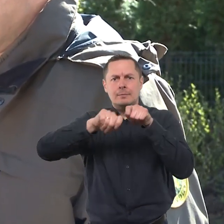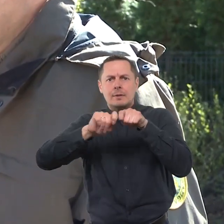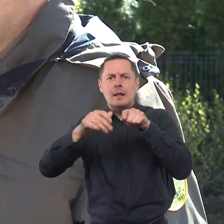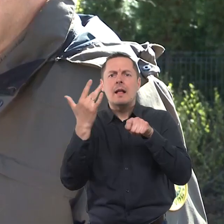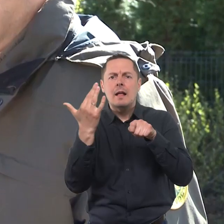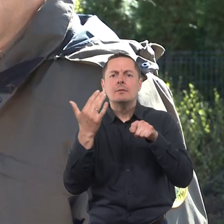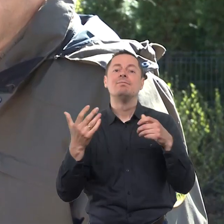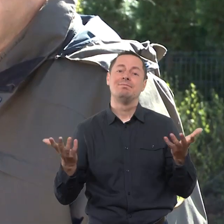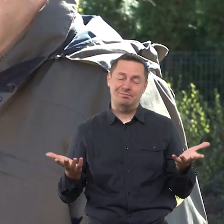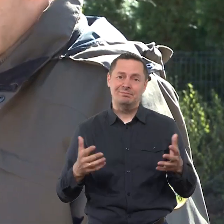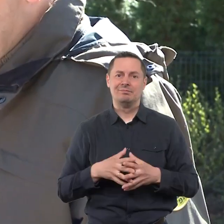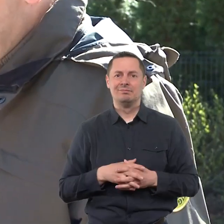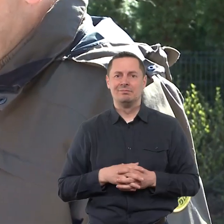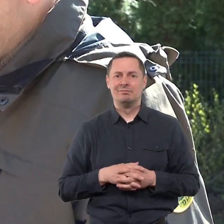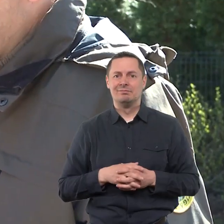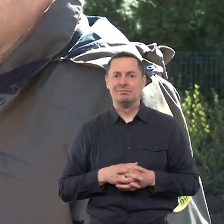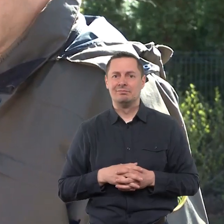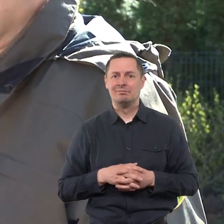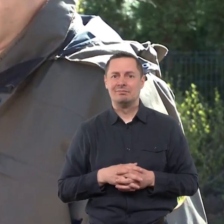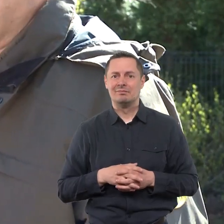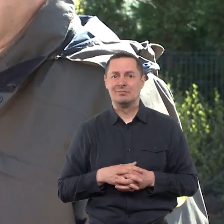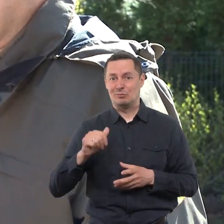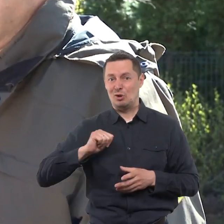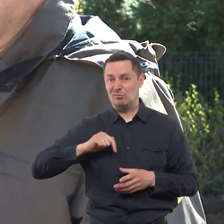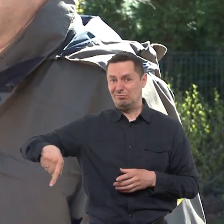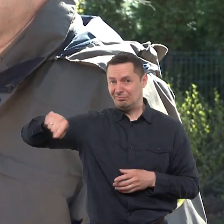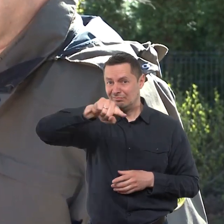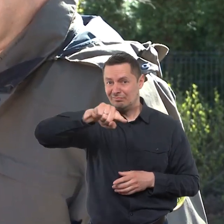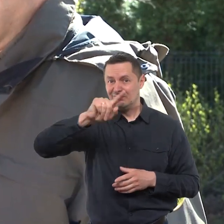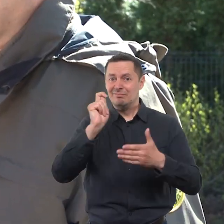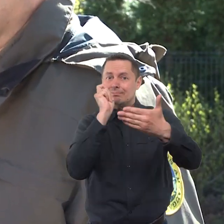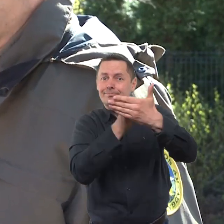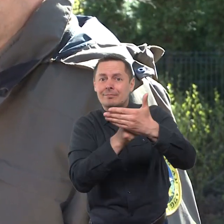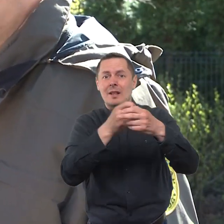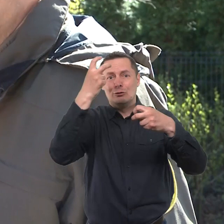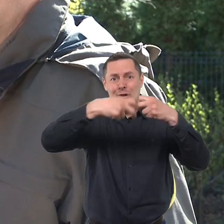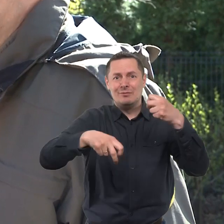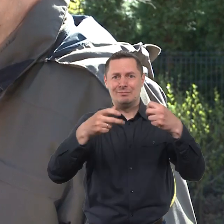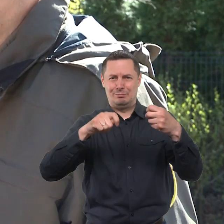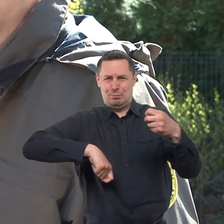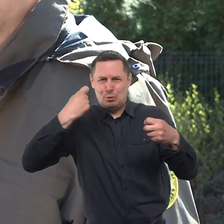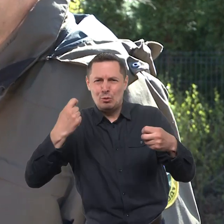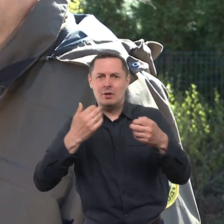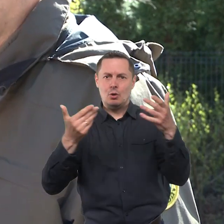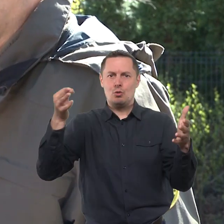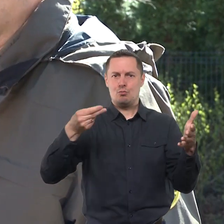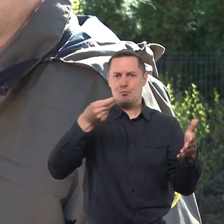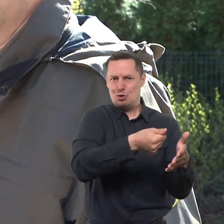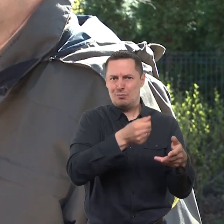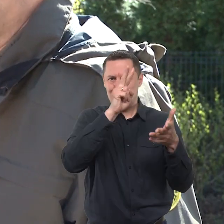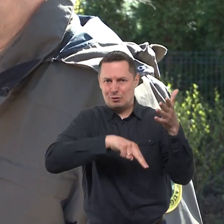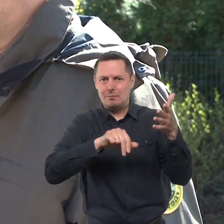matuojamą, paskiriam žmogui atlyginti žalo geranoriškai aplinkai. Jeigu žmogus atlygina